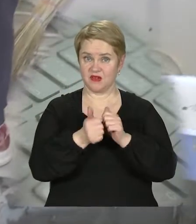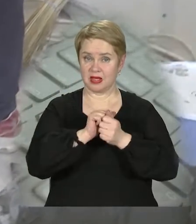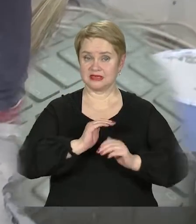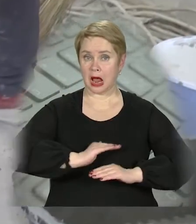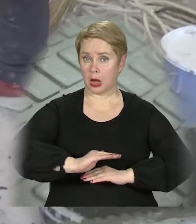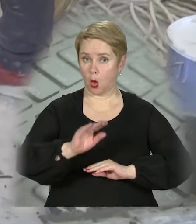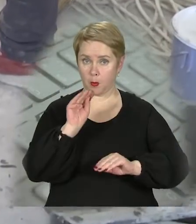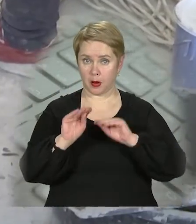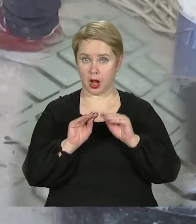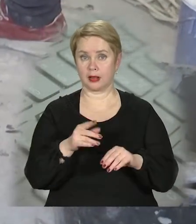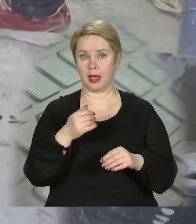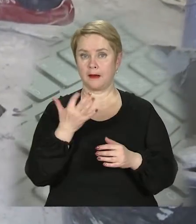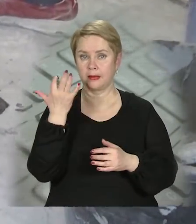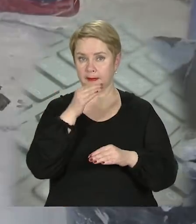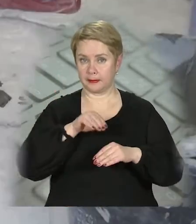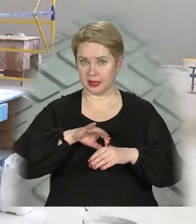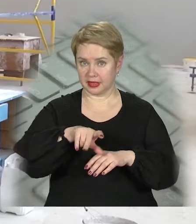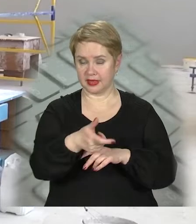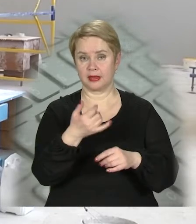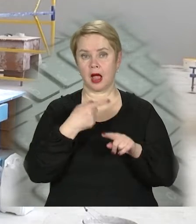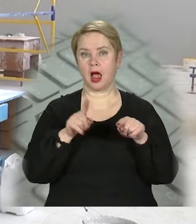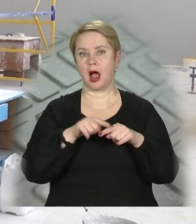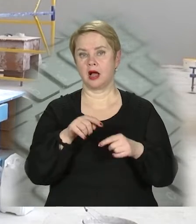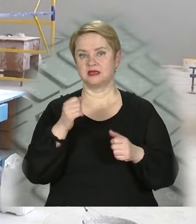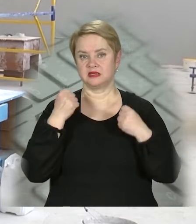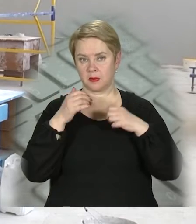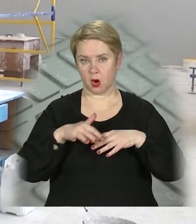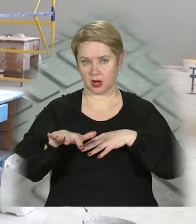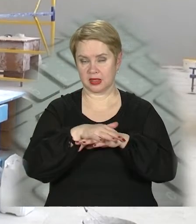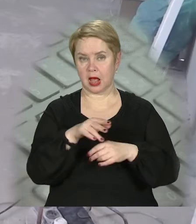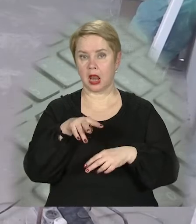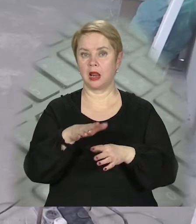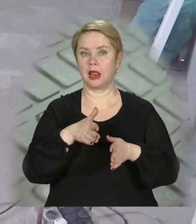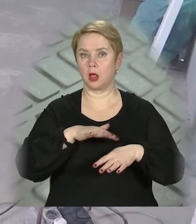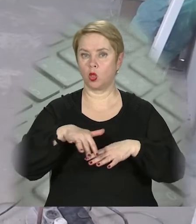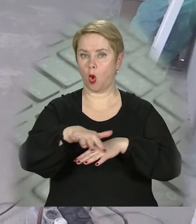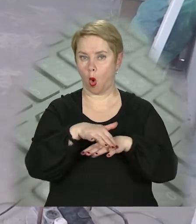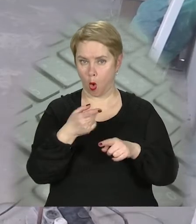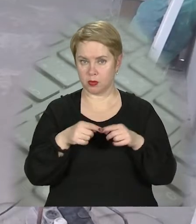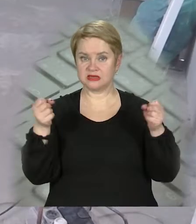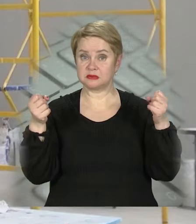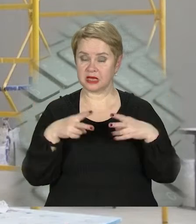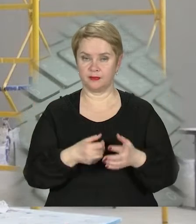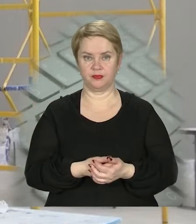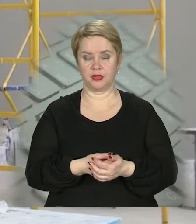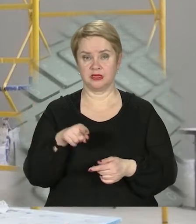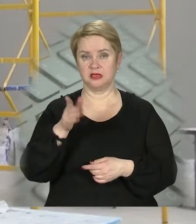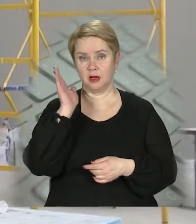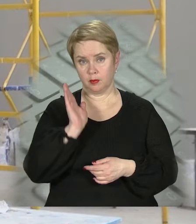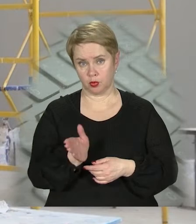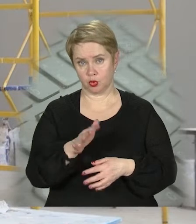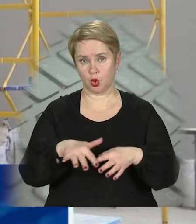ліноліуму покладена практична плитка. А от у спортивному залі постелать саме ліноліум, але спеціальний. Тут буде